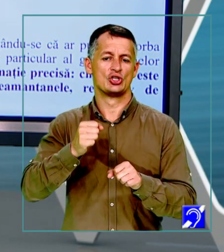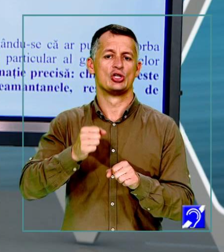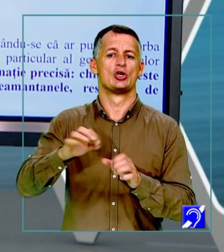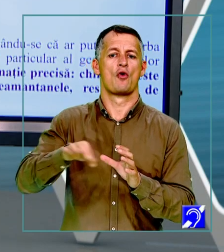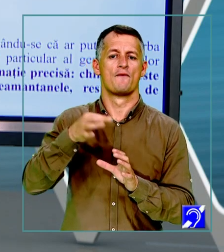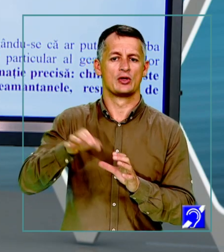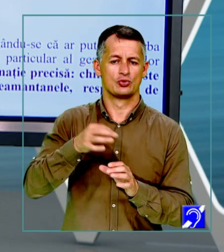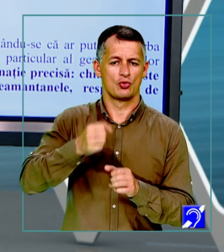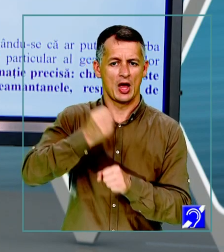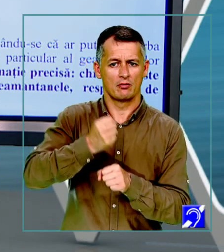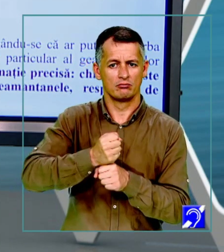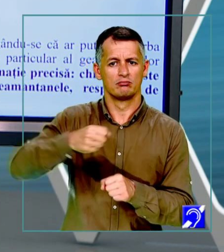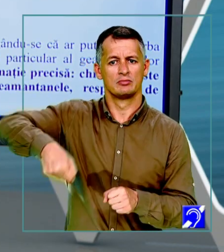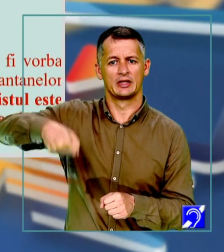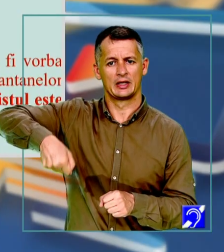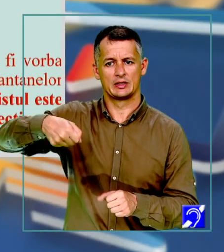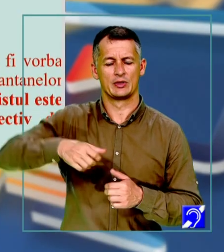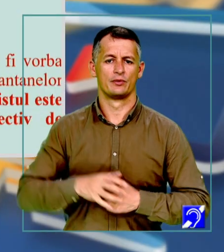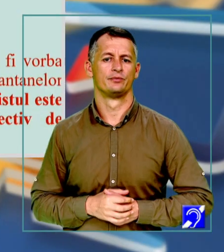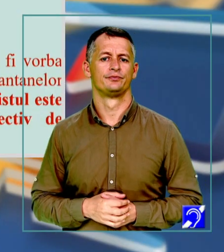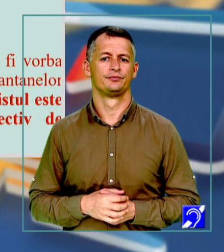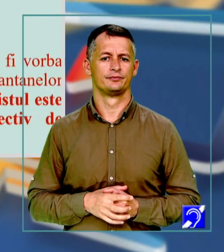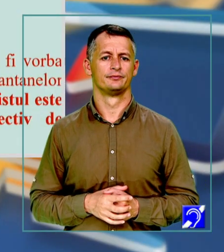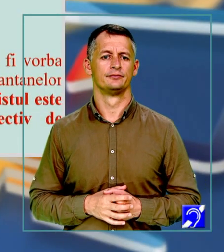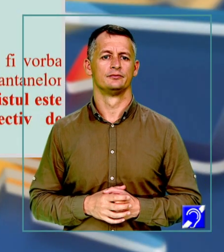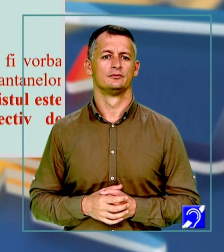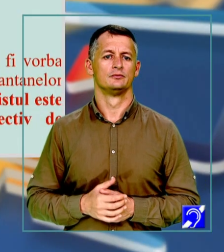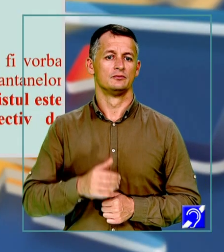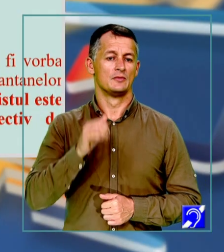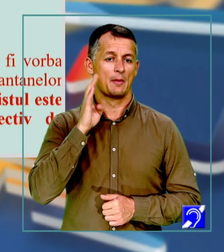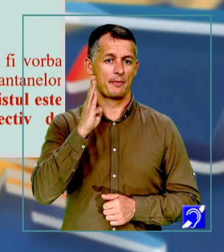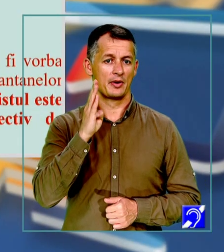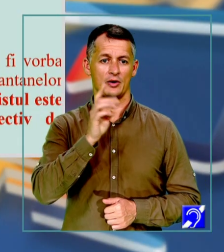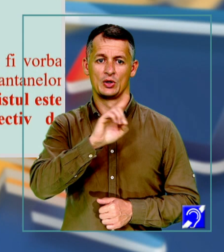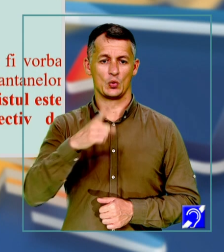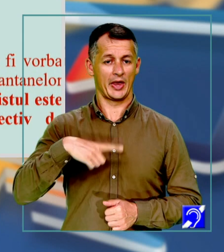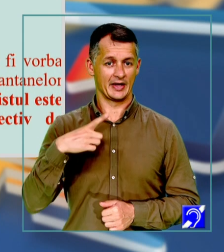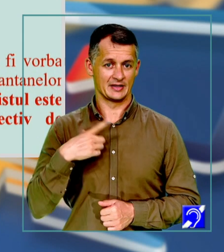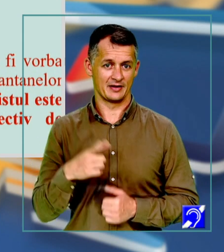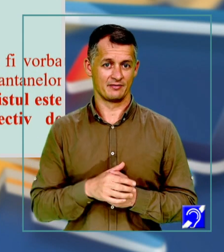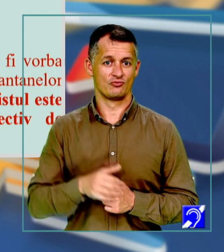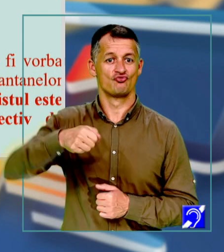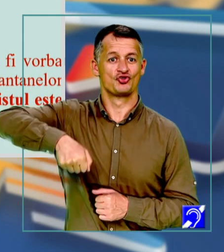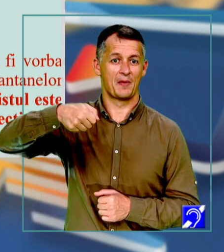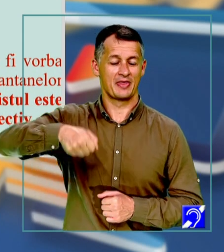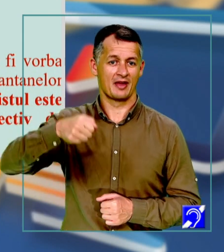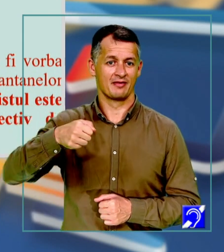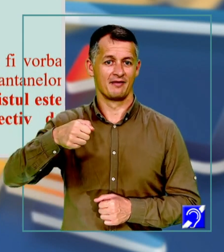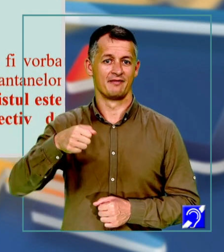corectă, atenție, nu este. De ce? Pentru că informația geamantane este